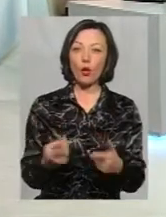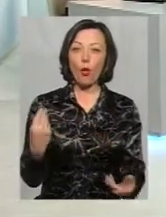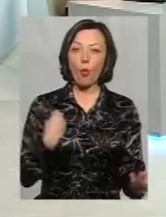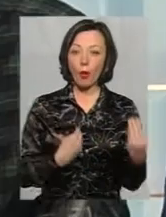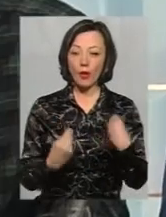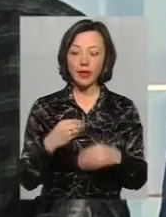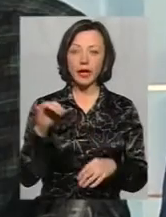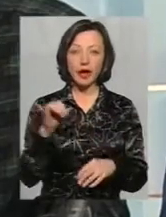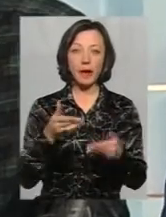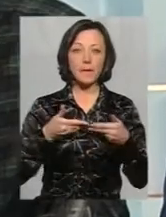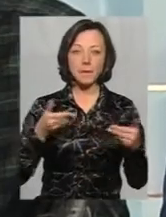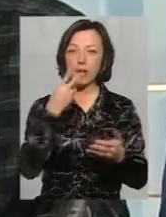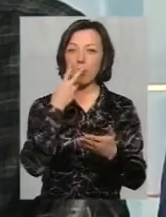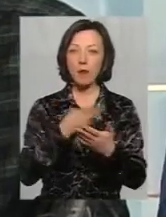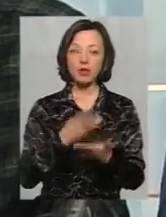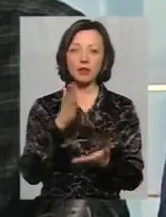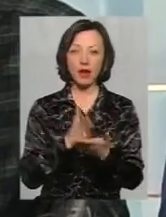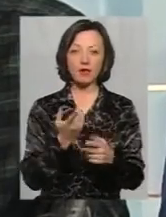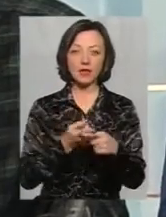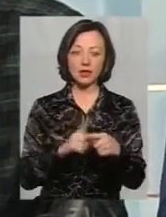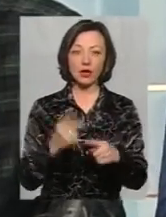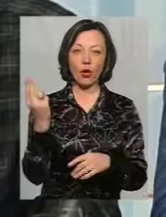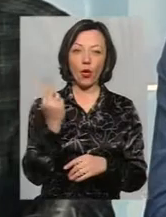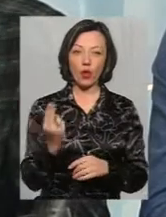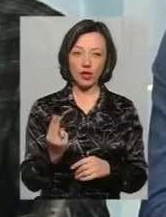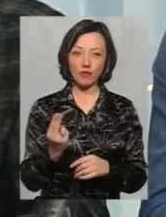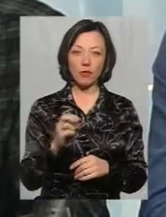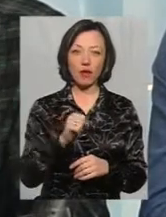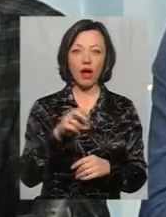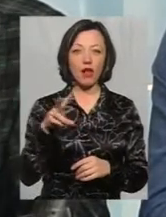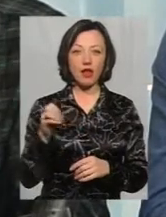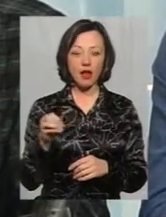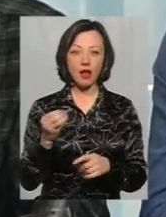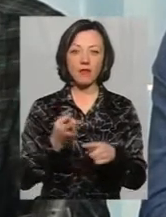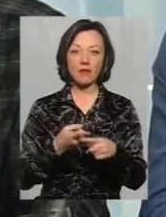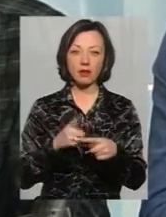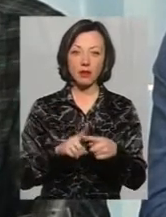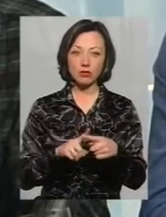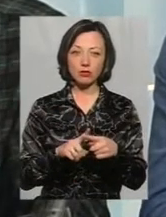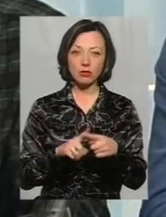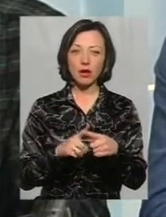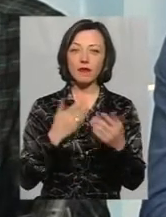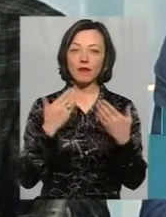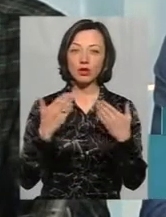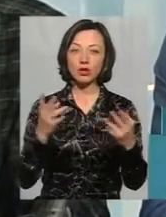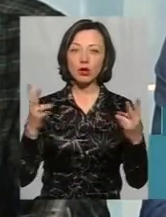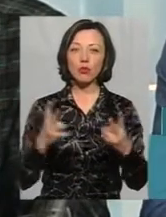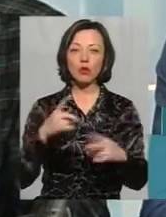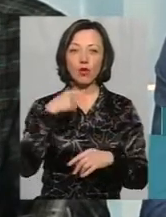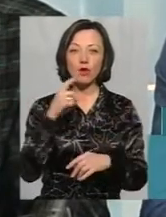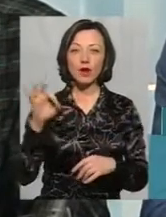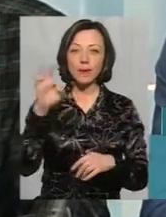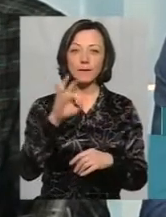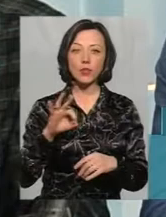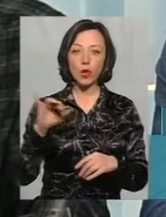і ми побачимо наявність цих кольорів. Але в даному відношенні необхідно говорити саме про ту